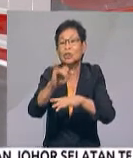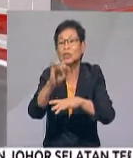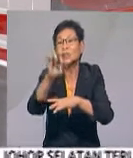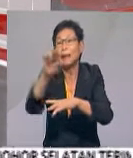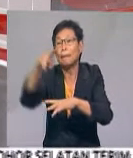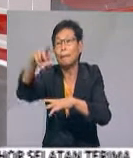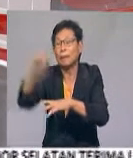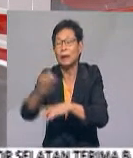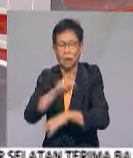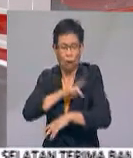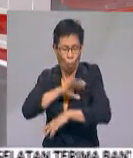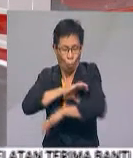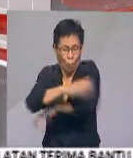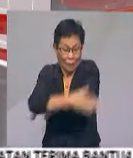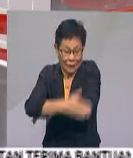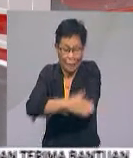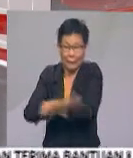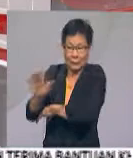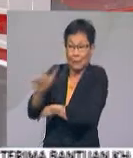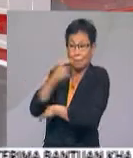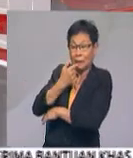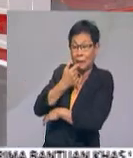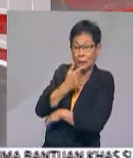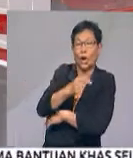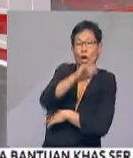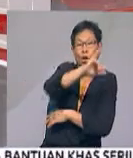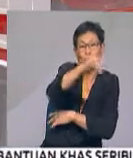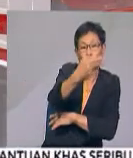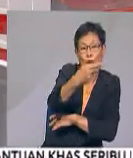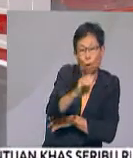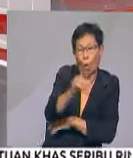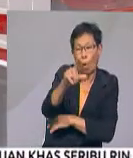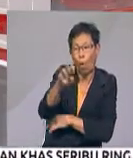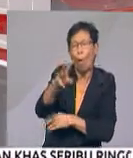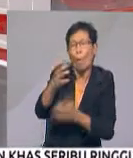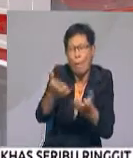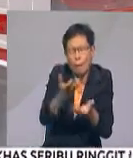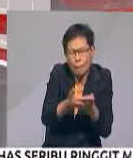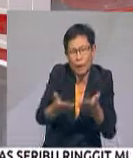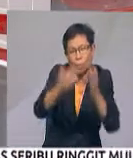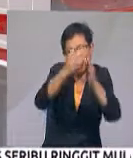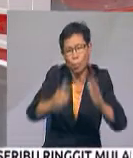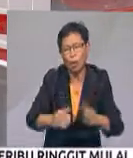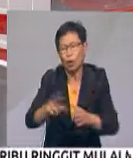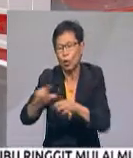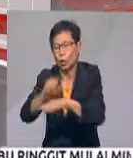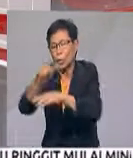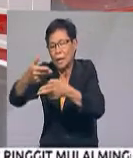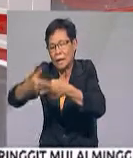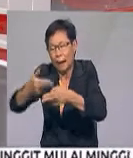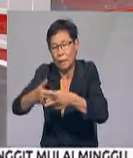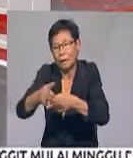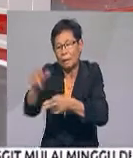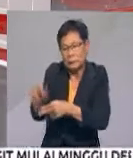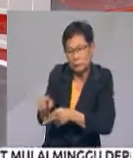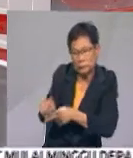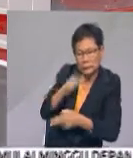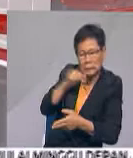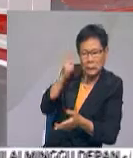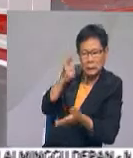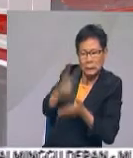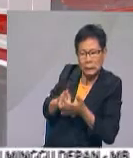Polis Negara Tan Sri Abdul Hamid Badur, Jolo berusaha membeli hartanah itu menggunakan nama individu yang tidak